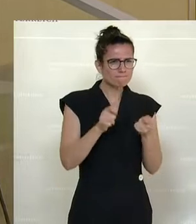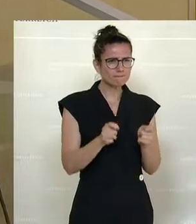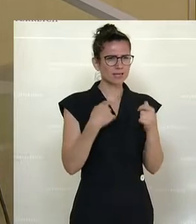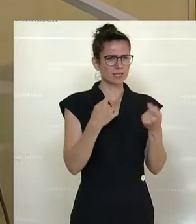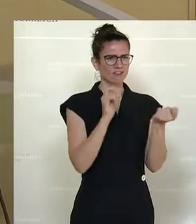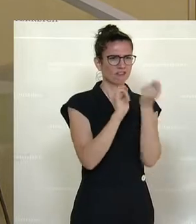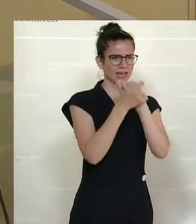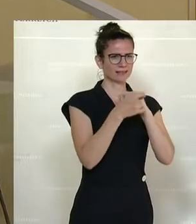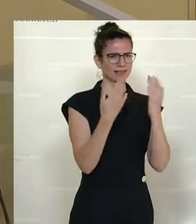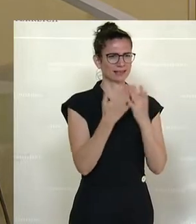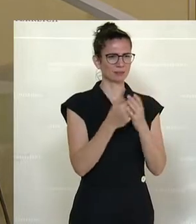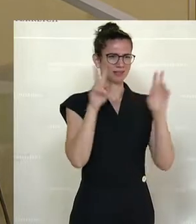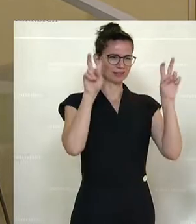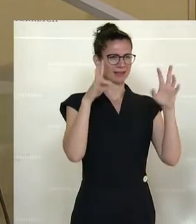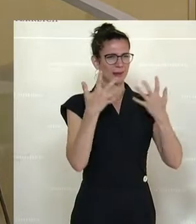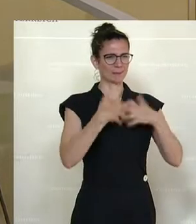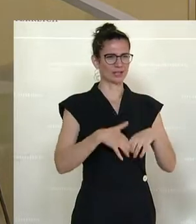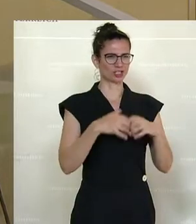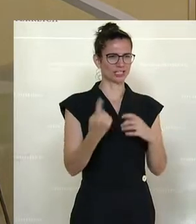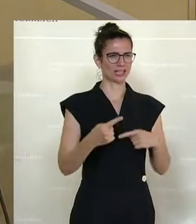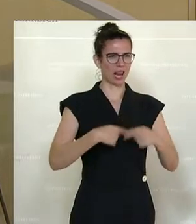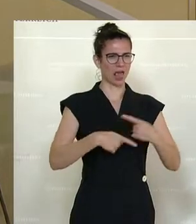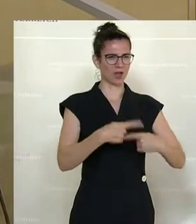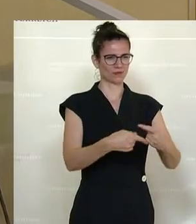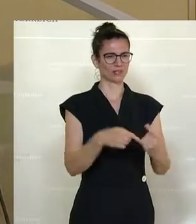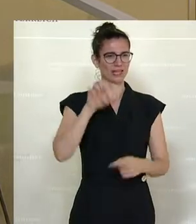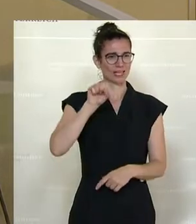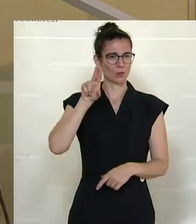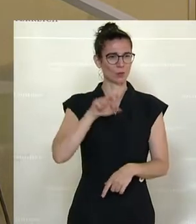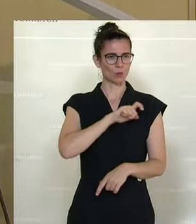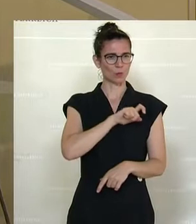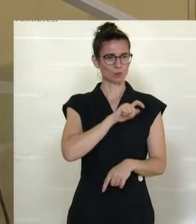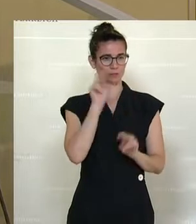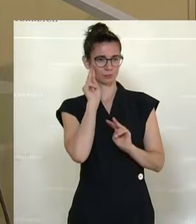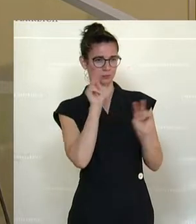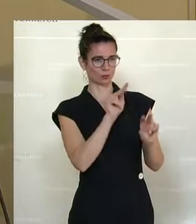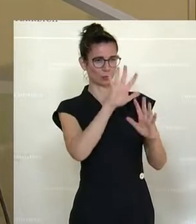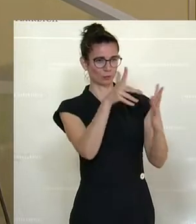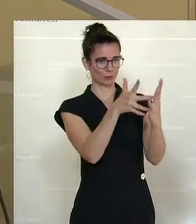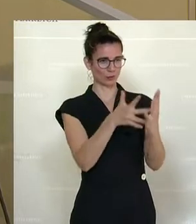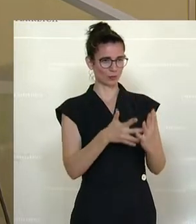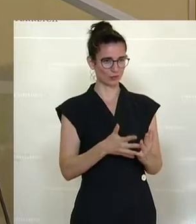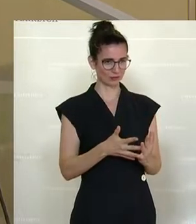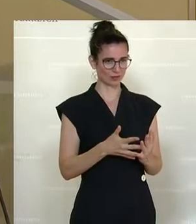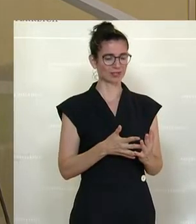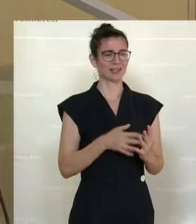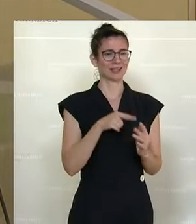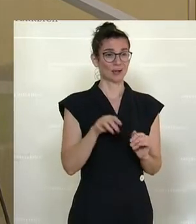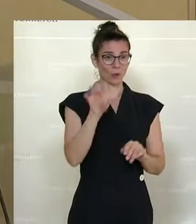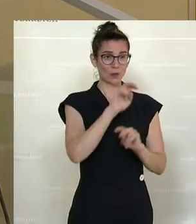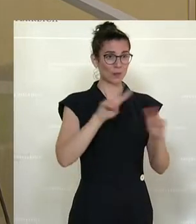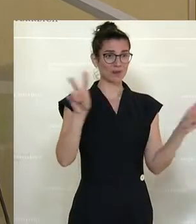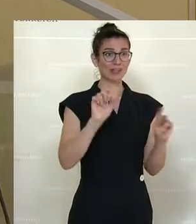Betriebssystem in Gang zu setzen. Auch die EU-Kommission wirft gerade ihr strenges Auge, ihren strengen Blick auf dieses wirklich europaweit